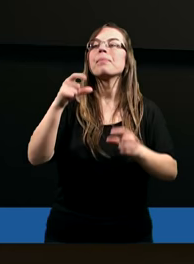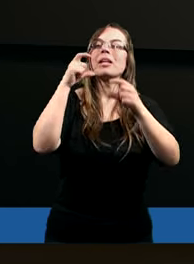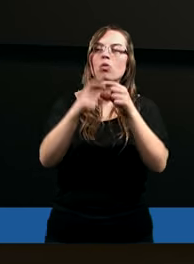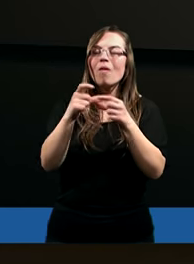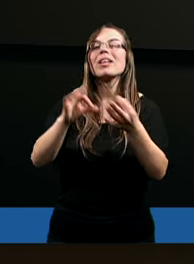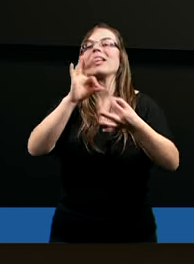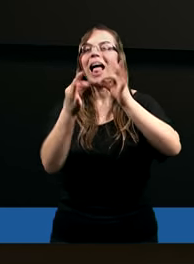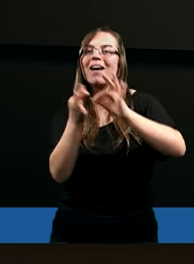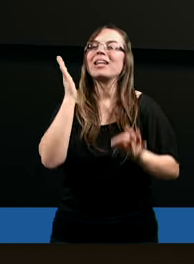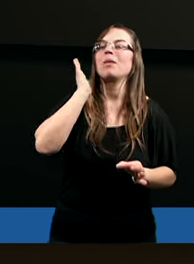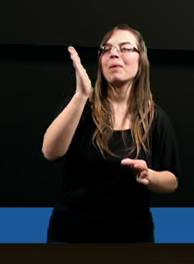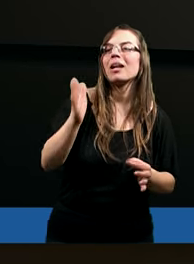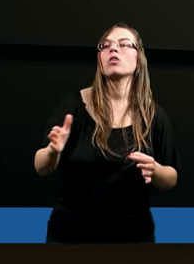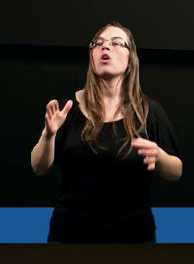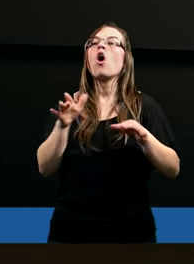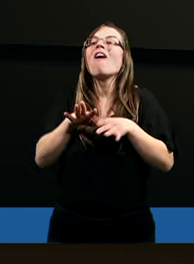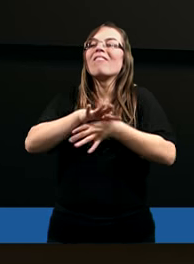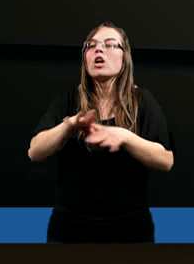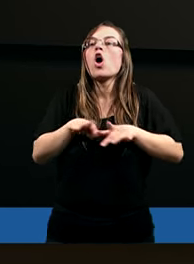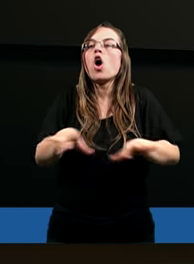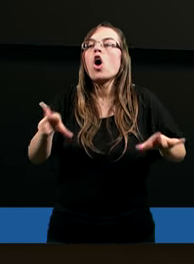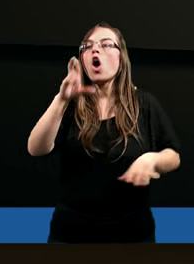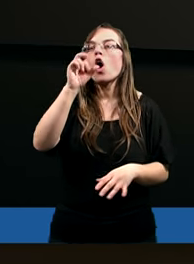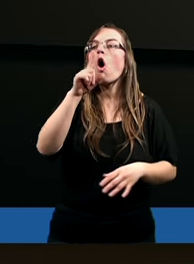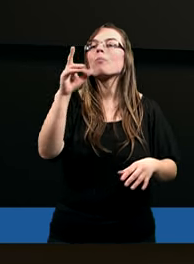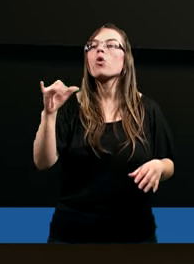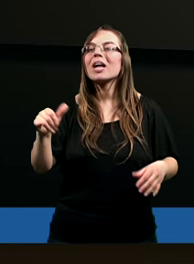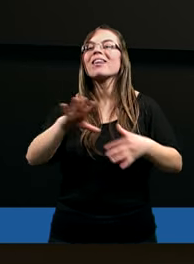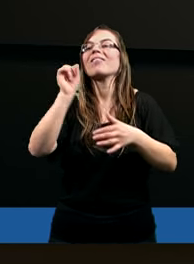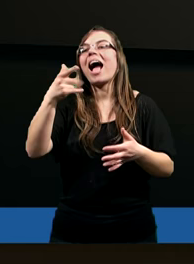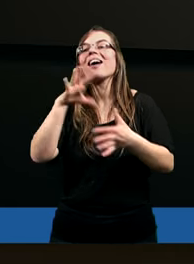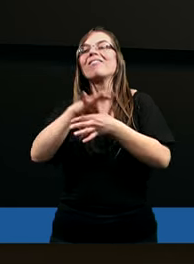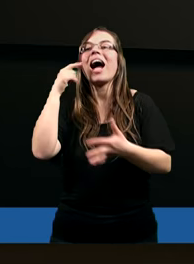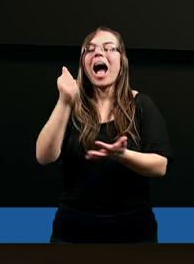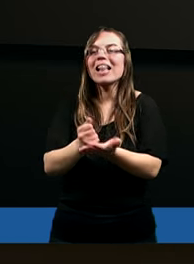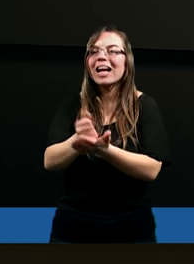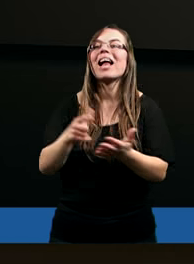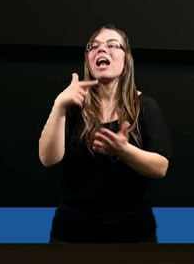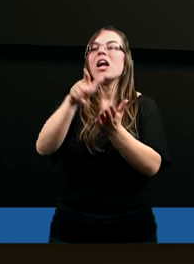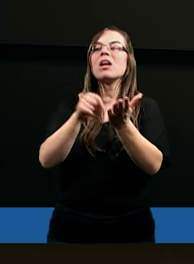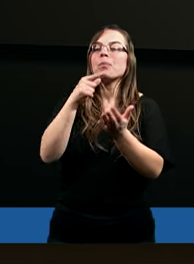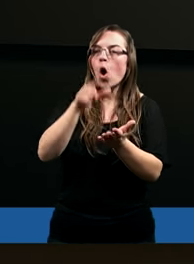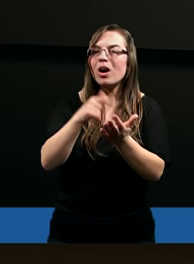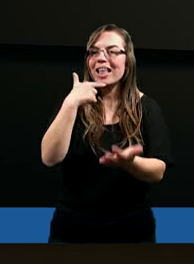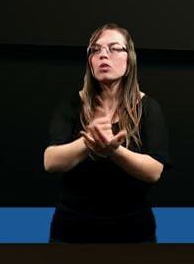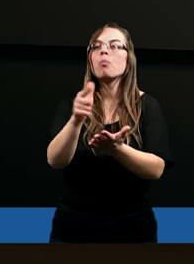słowami, nawet będąc w rozproszeniu, tak jak adresaci listu apostoła Piotra.